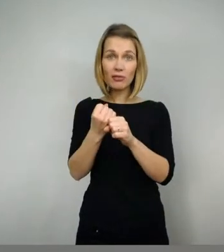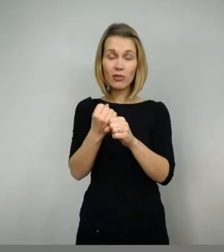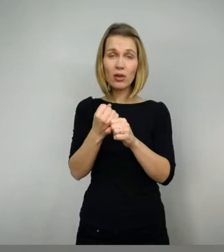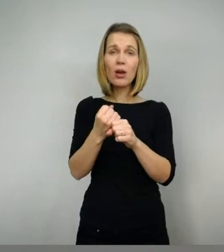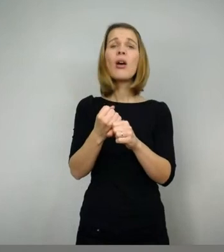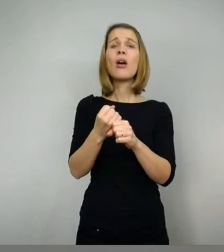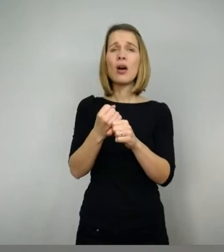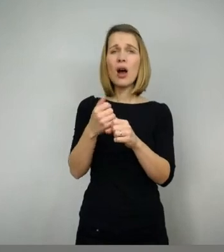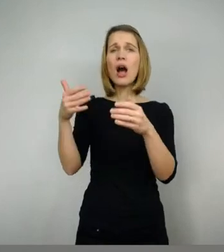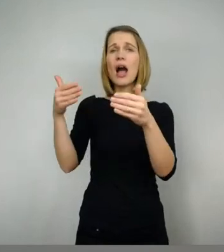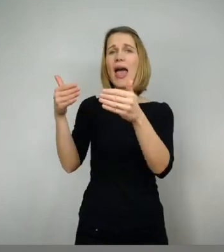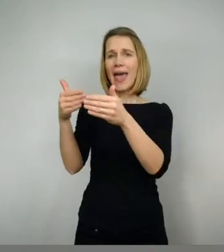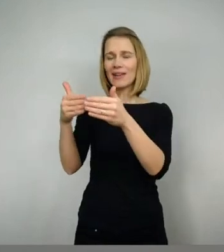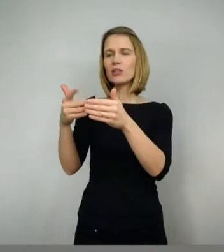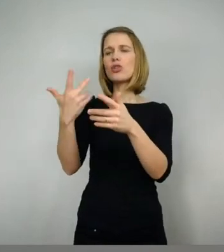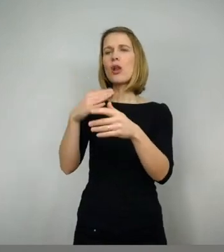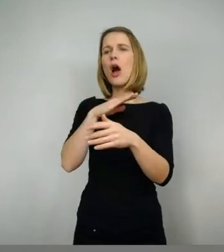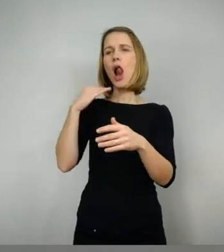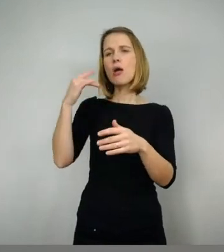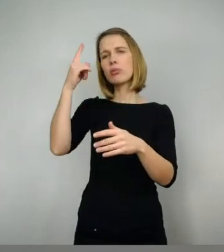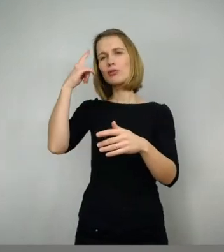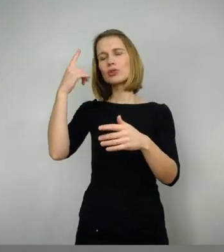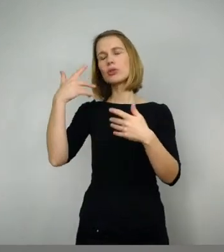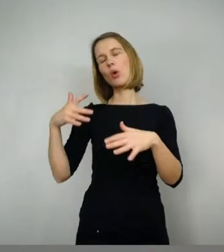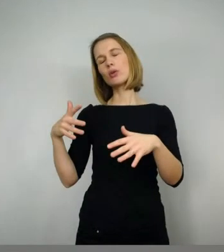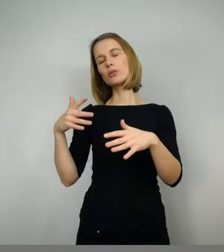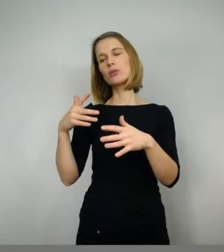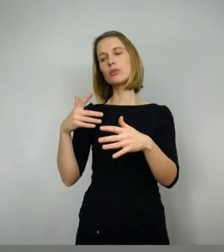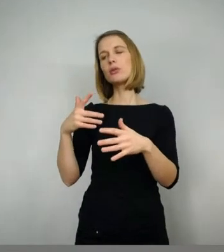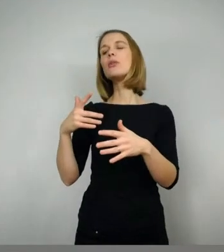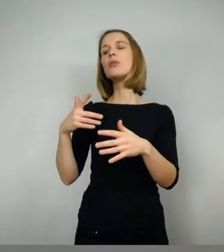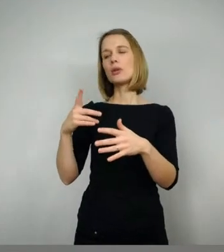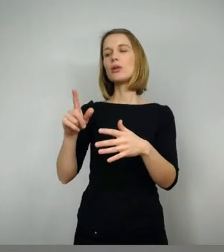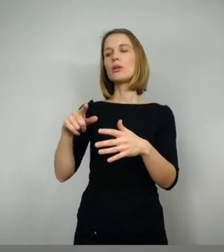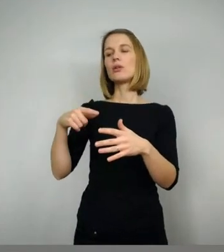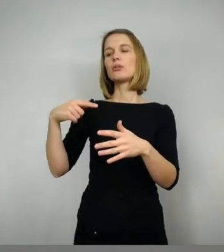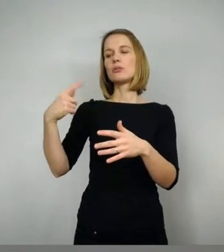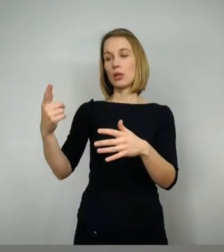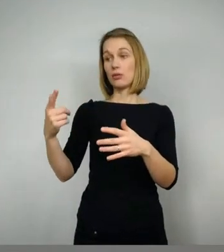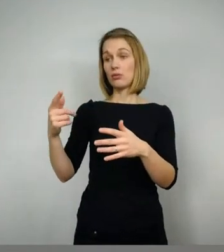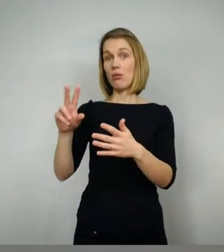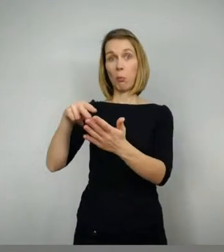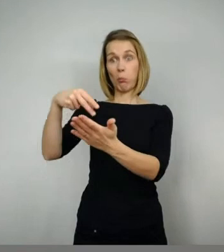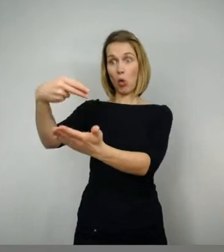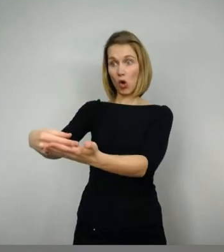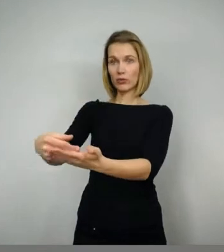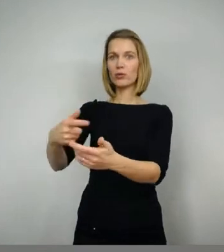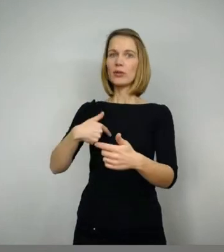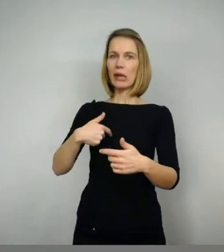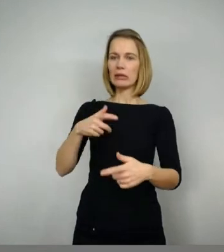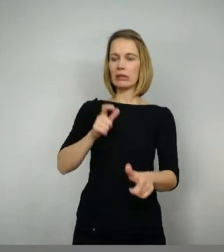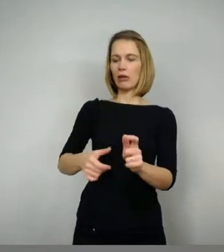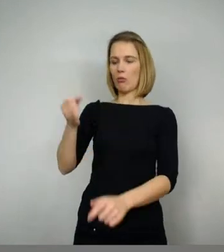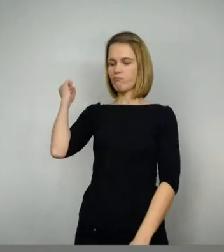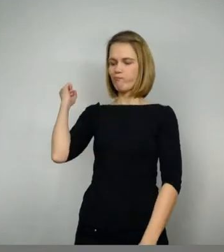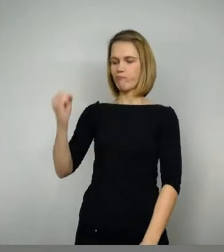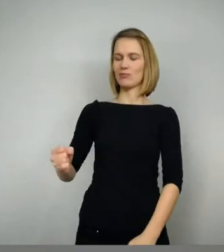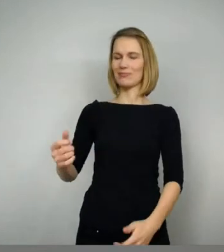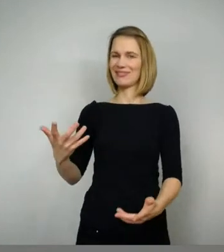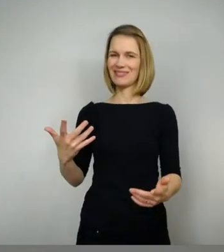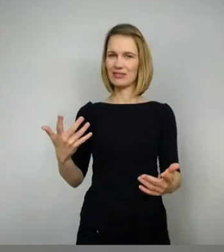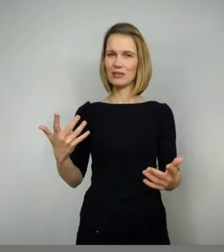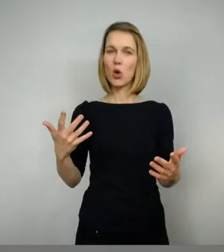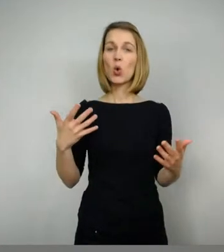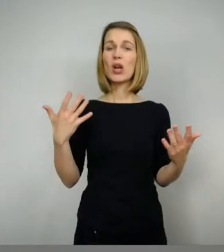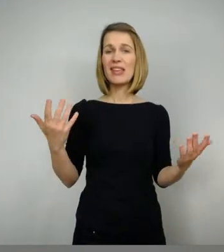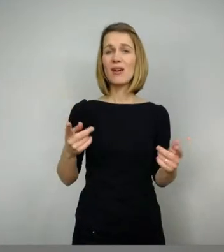sticht er ihn sozusagen unter der Rüstung durch. Das ist nicht sehr ritterlich. Aber gegen einen Riesen ist es dann sozusagen okay. Oder auch hier seht ihr